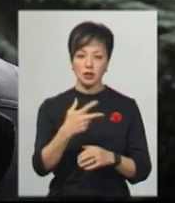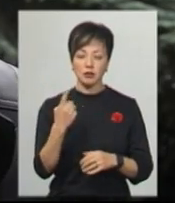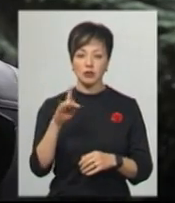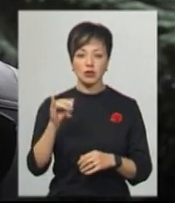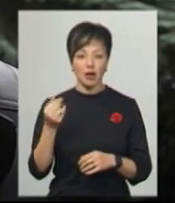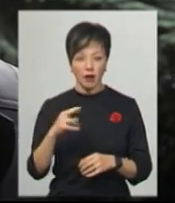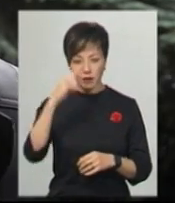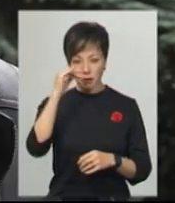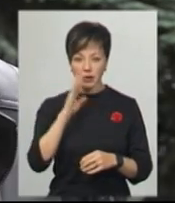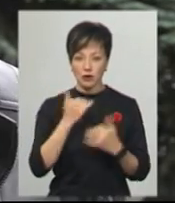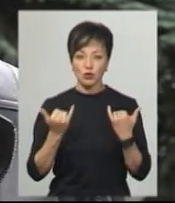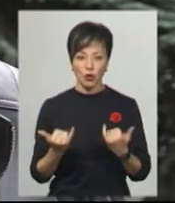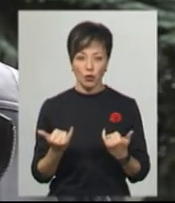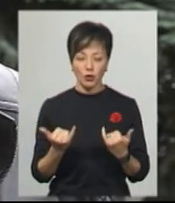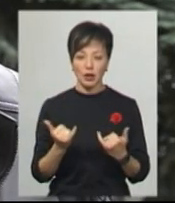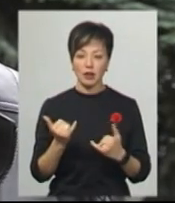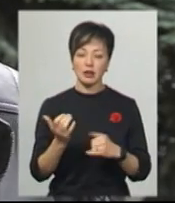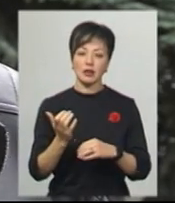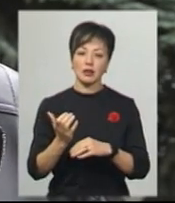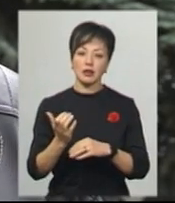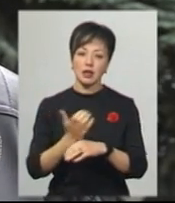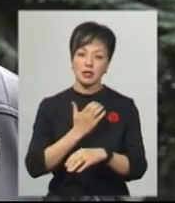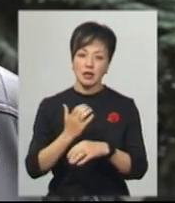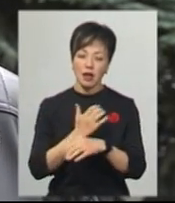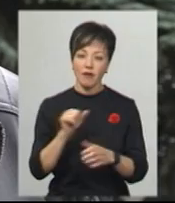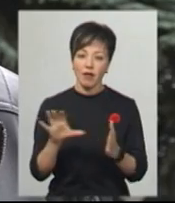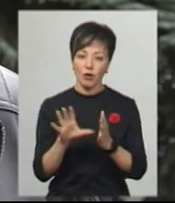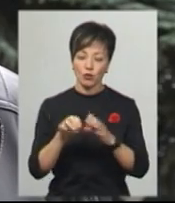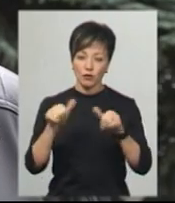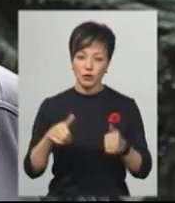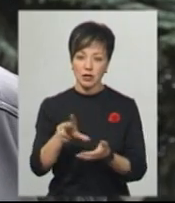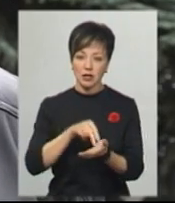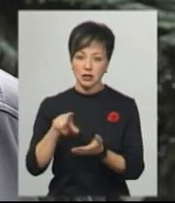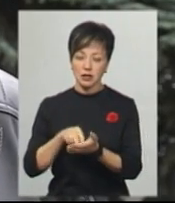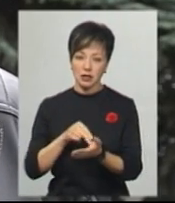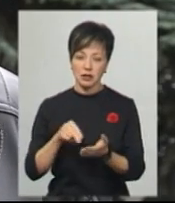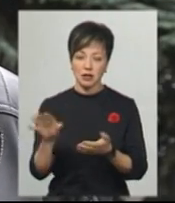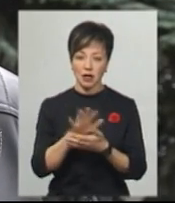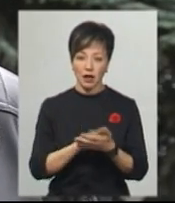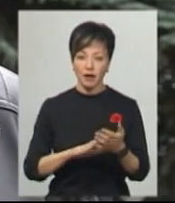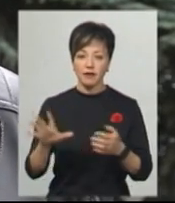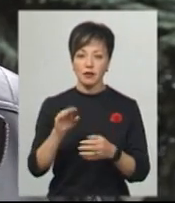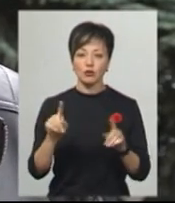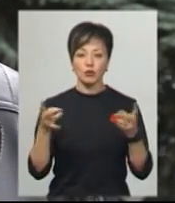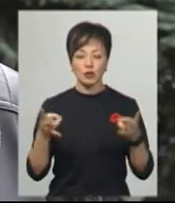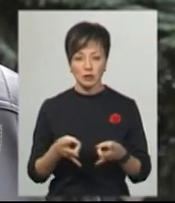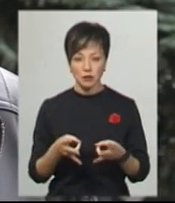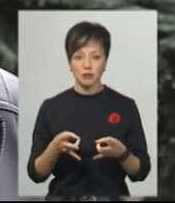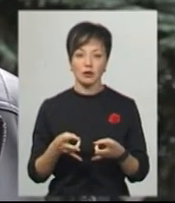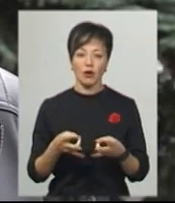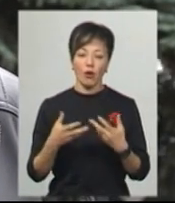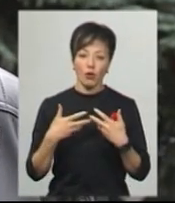Батьки сьогодні надсилають в електронному форматі зразки заяв, які ми розмістили, все, що потрібно. Ми їх